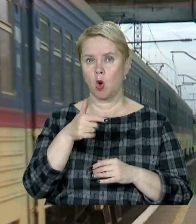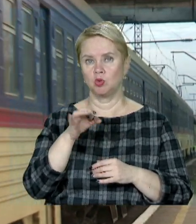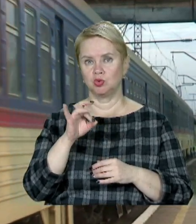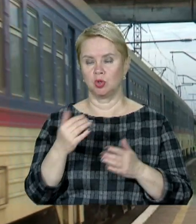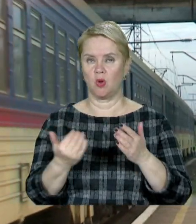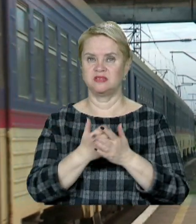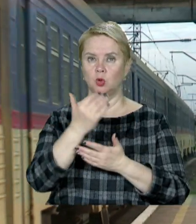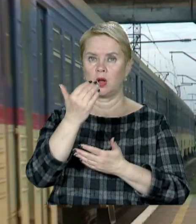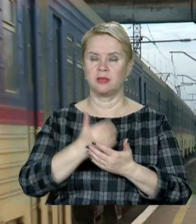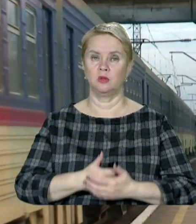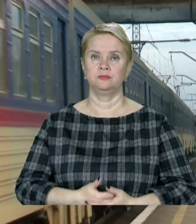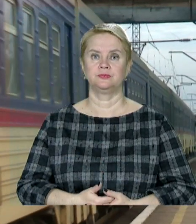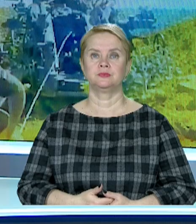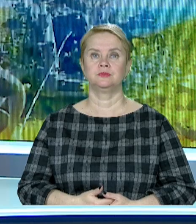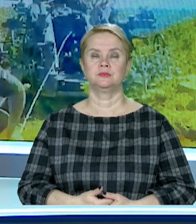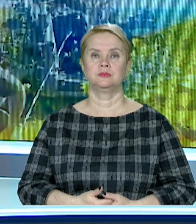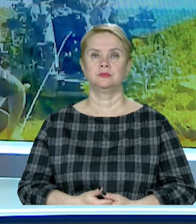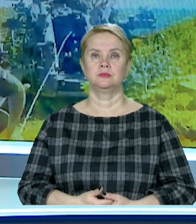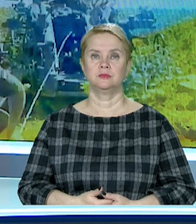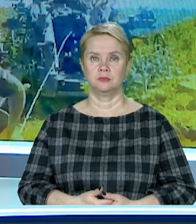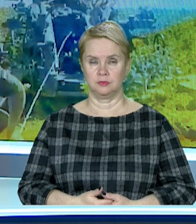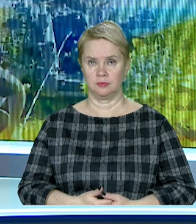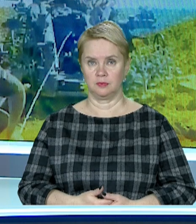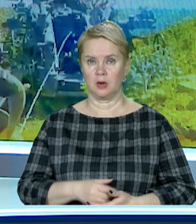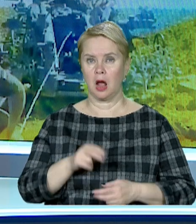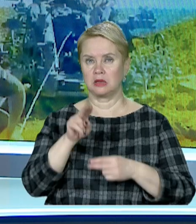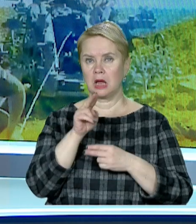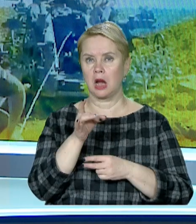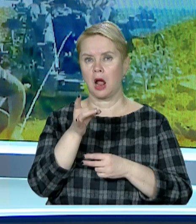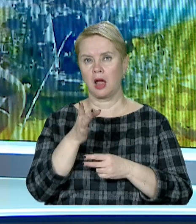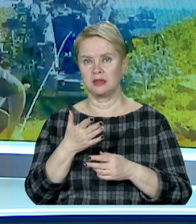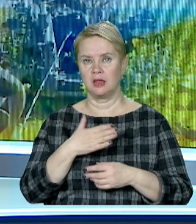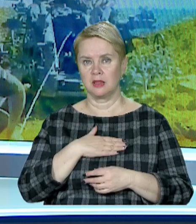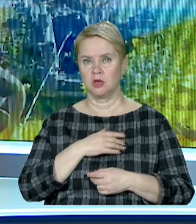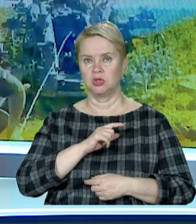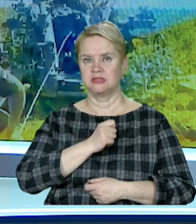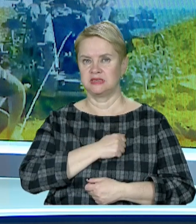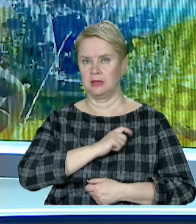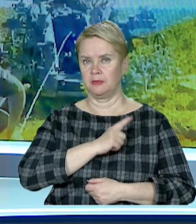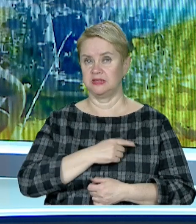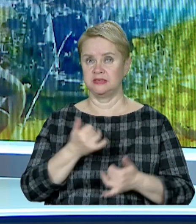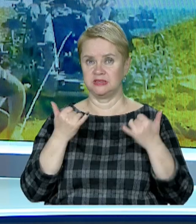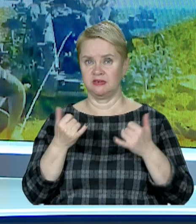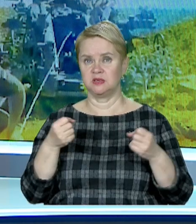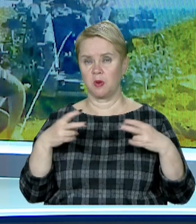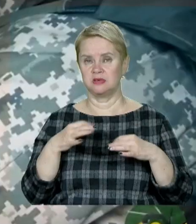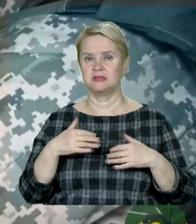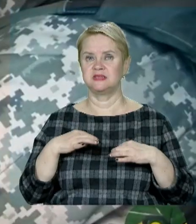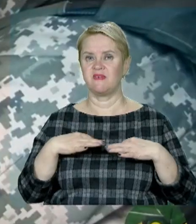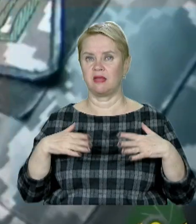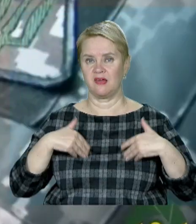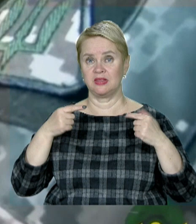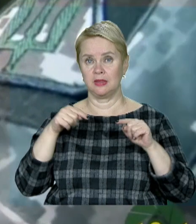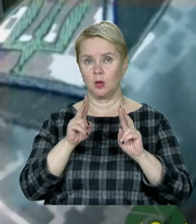Гончар. Новини 11 каналу. Артилерія і ракетники, наша вогнева сила і міць сьогодні з професійним святом